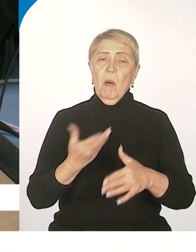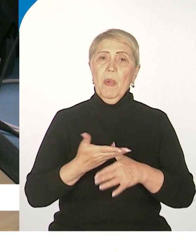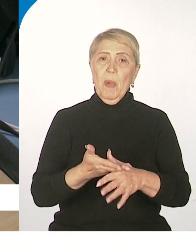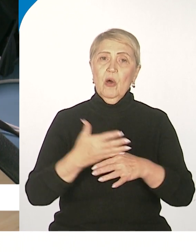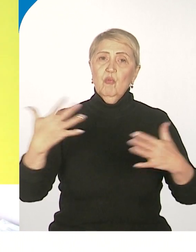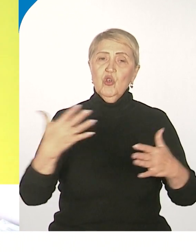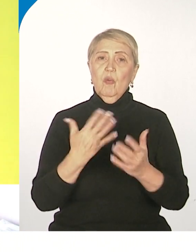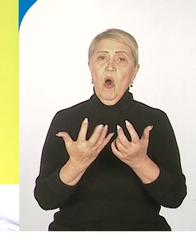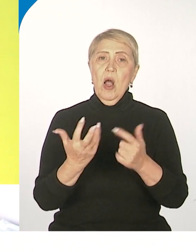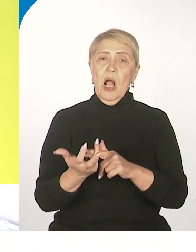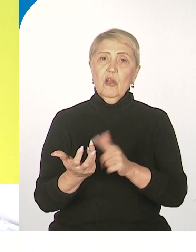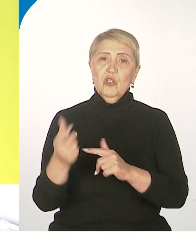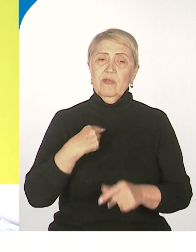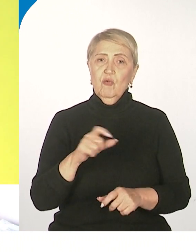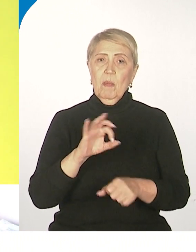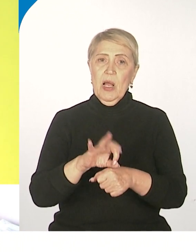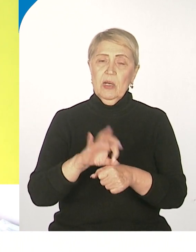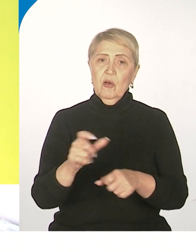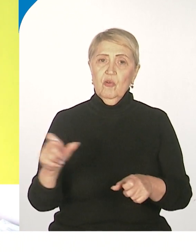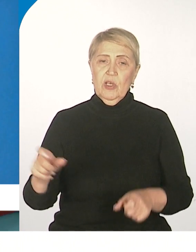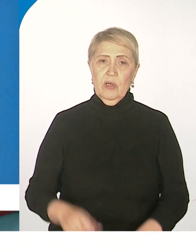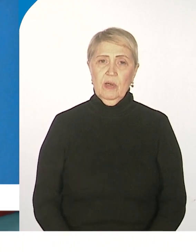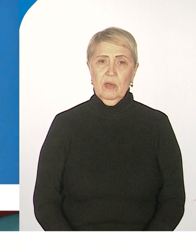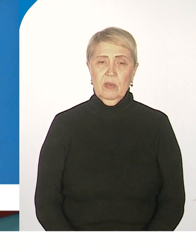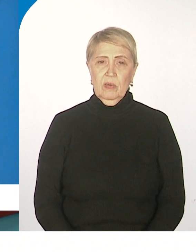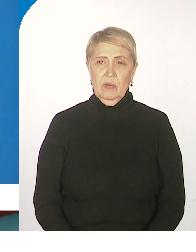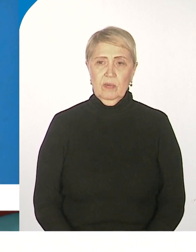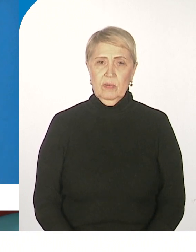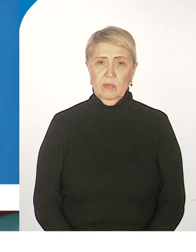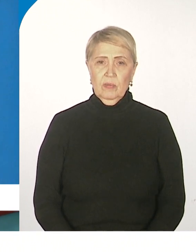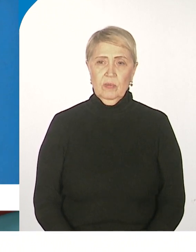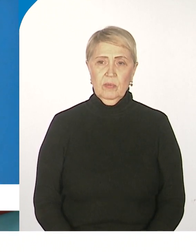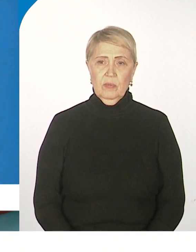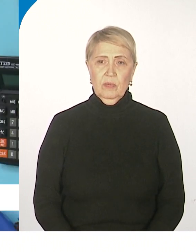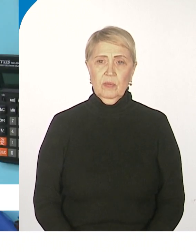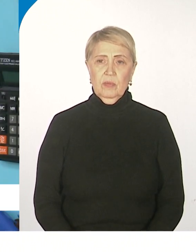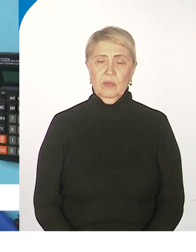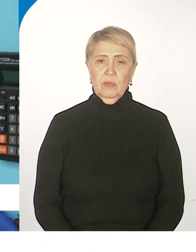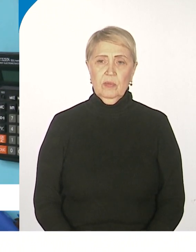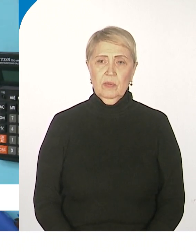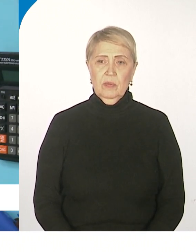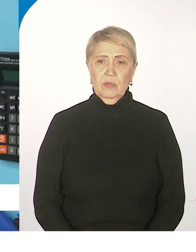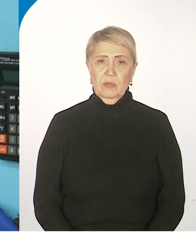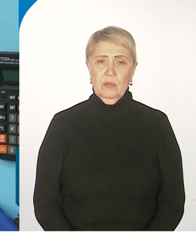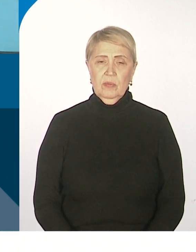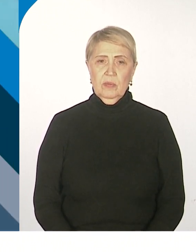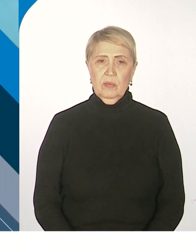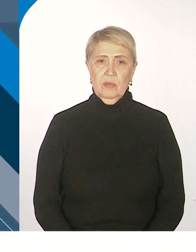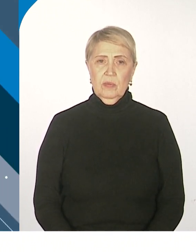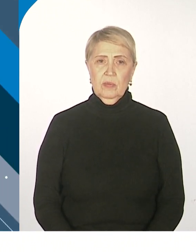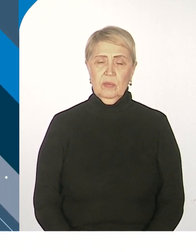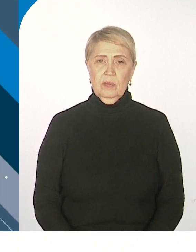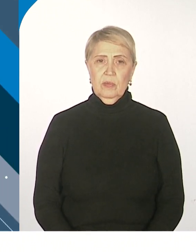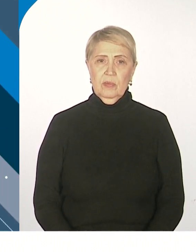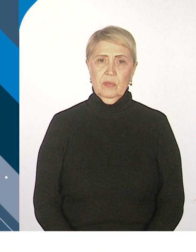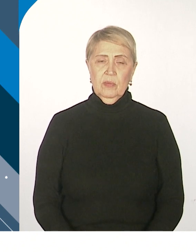уменьшить инвалидность среди тех жителей Хабаровского края, кто перенёс инсульт. Наталья Чернышёва, Ольга Власова. Смотри Хабаровск.